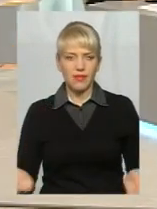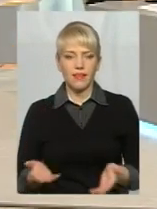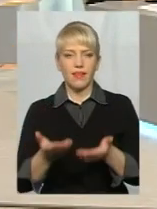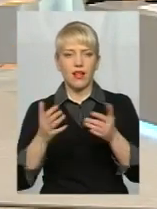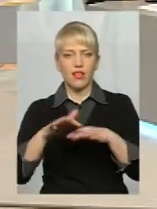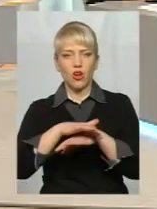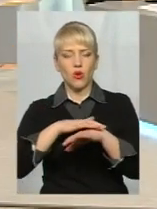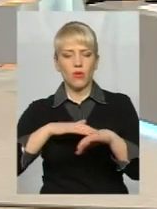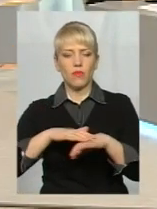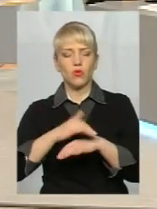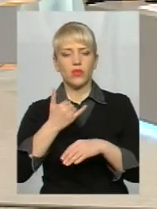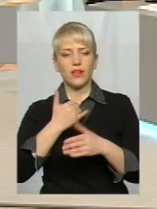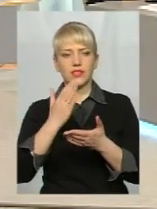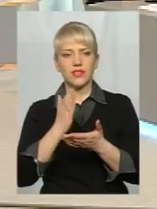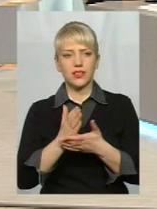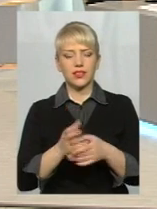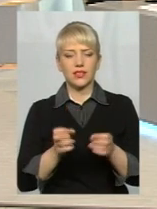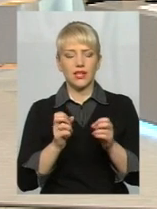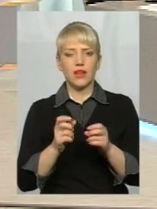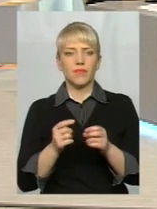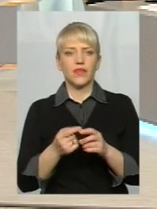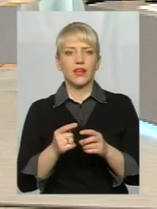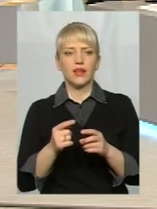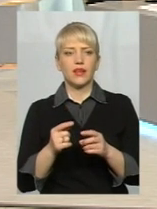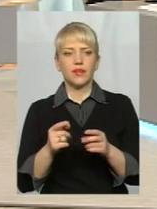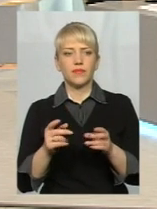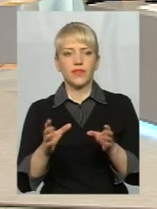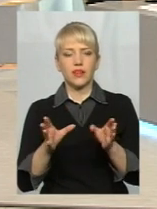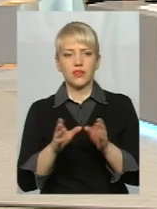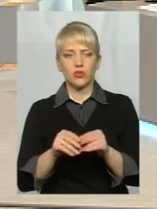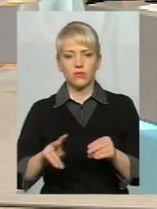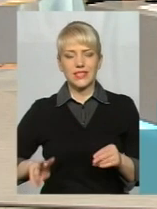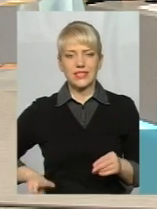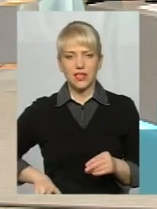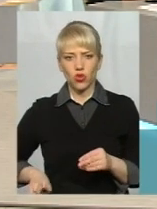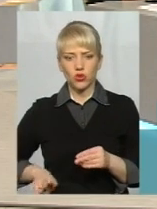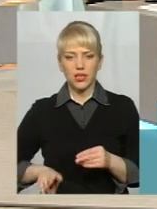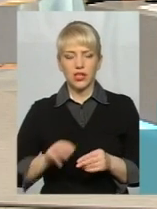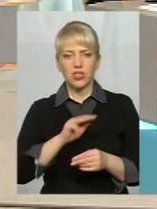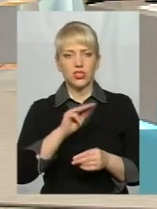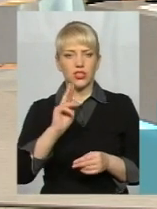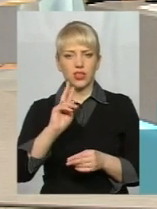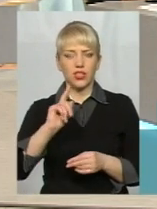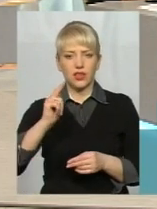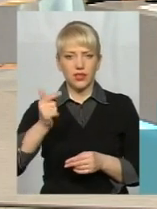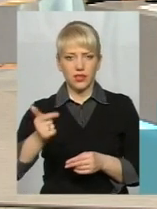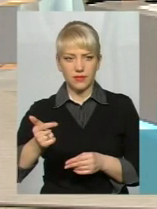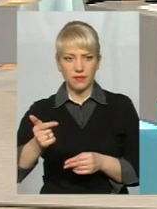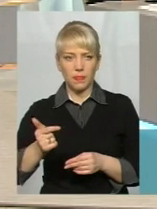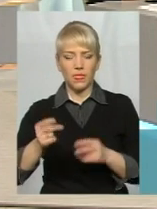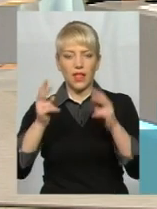цікаві, як «Безпечний будинок» і «Сусідська варта», разом з директорами житлово-комунального господарства,